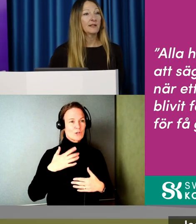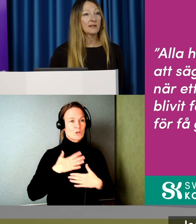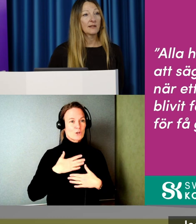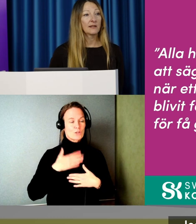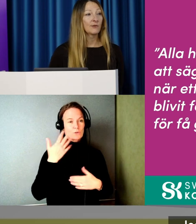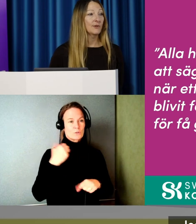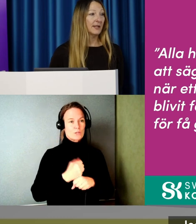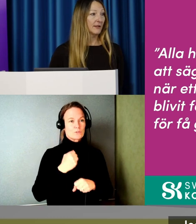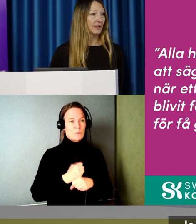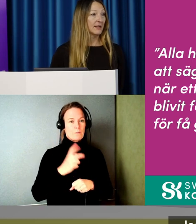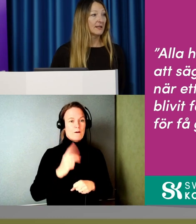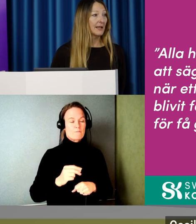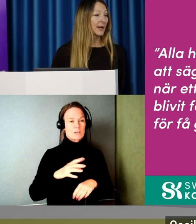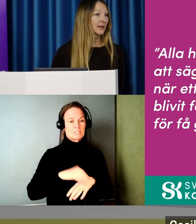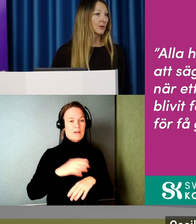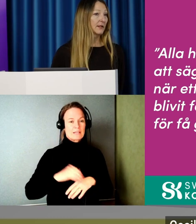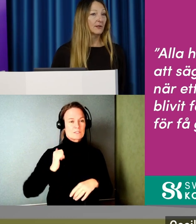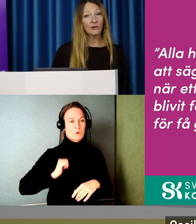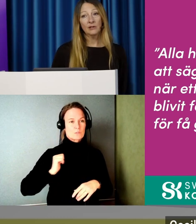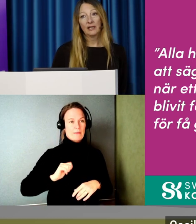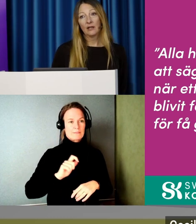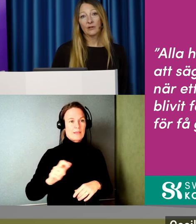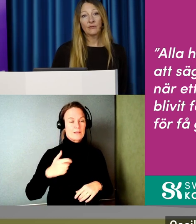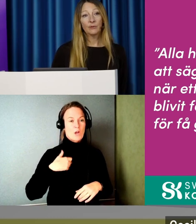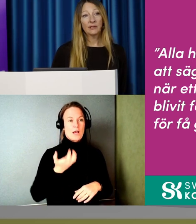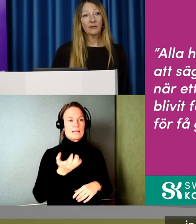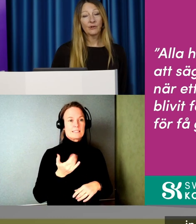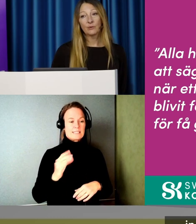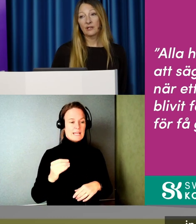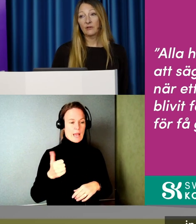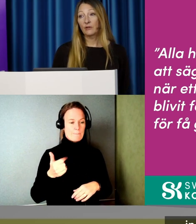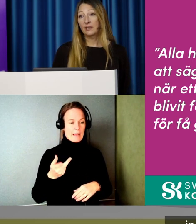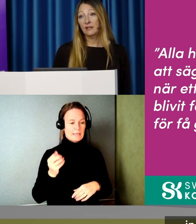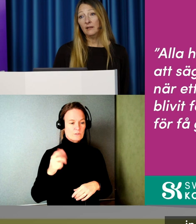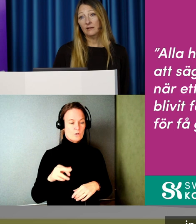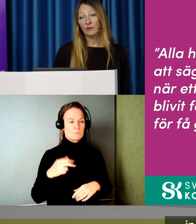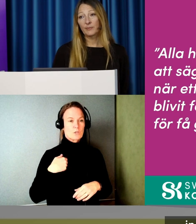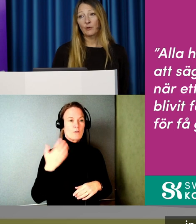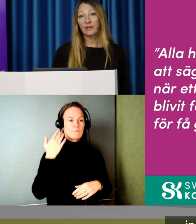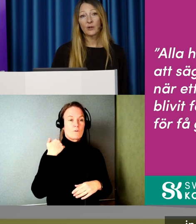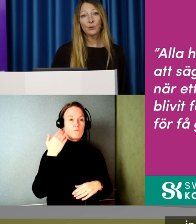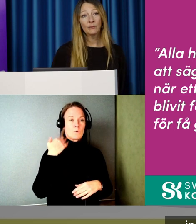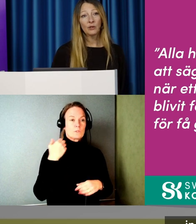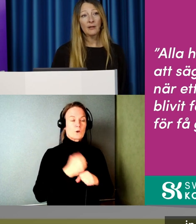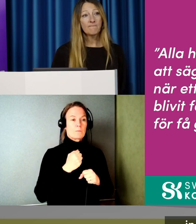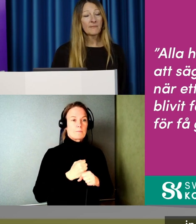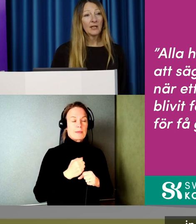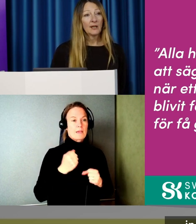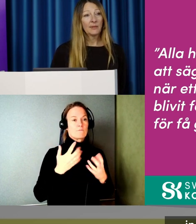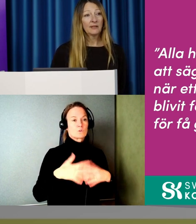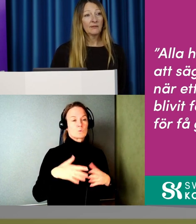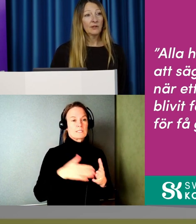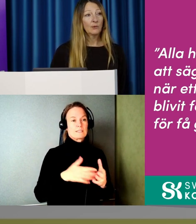för Sveriges konsumenter faktiskt. Cecilia Backentorn heter jag. Har ett förflutet inom funktionshinderrörelsen. Jobbat med kommunikation mycket.